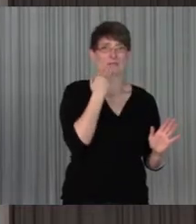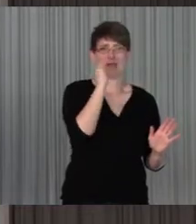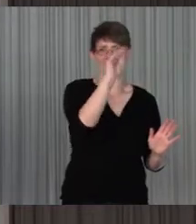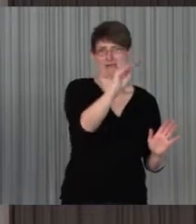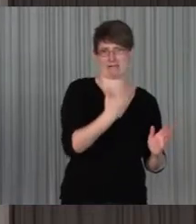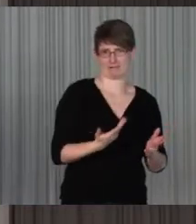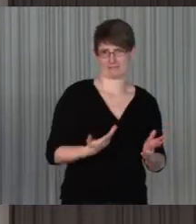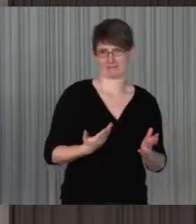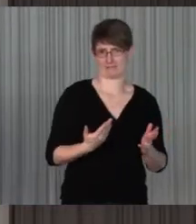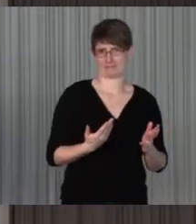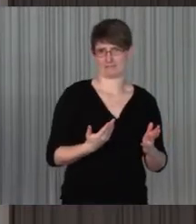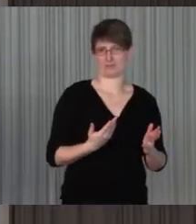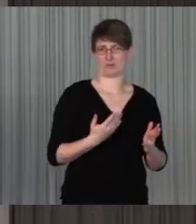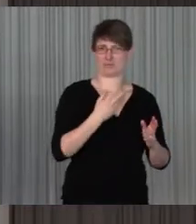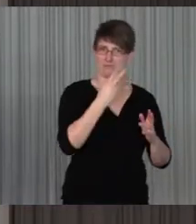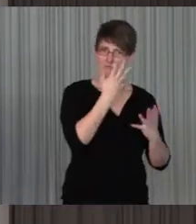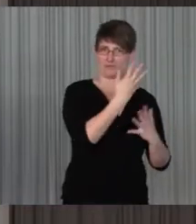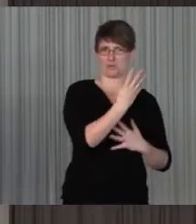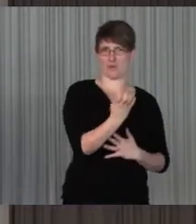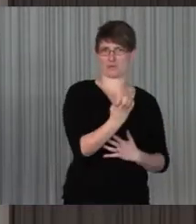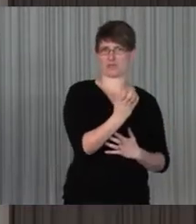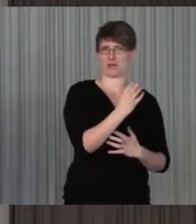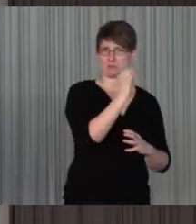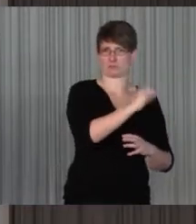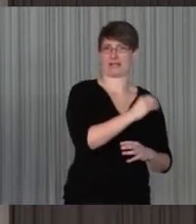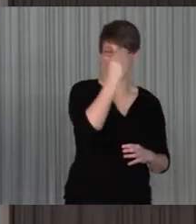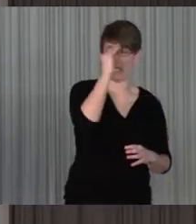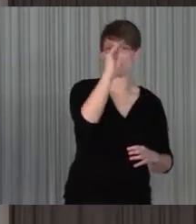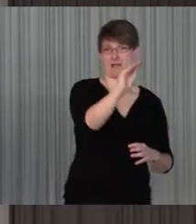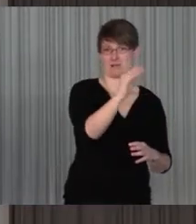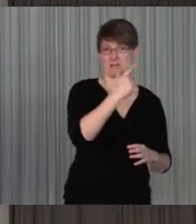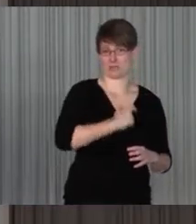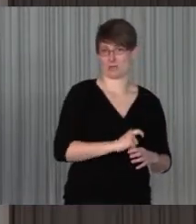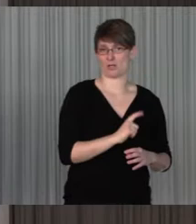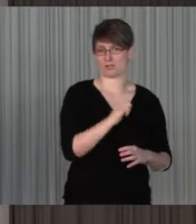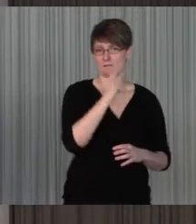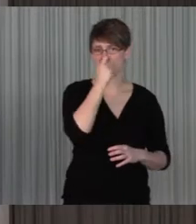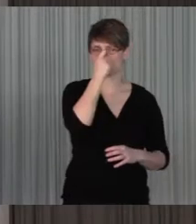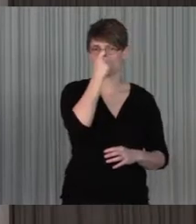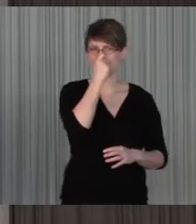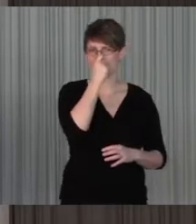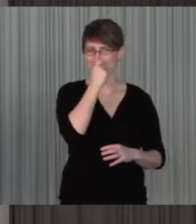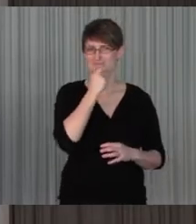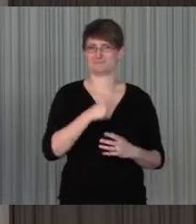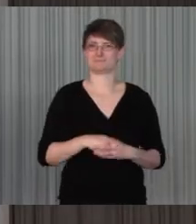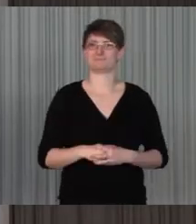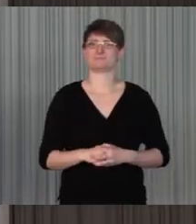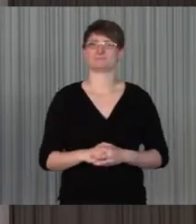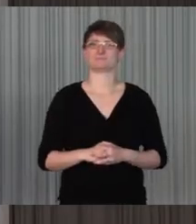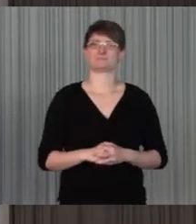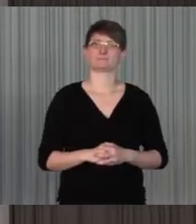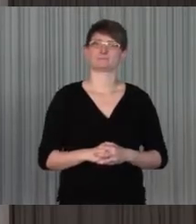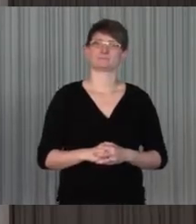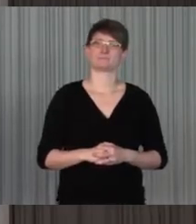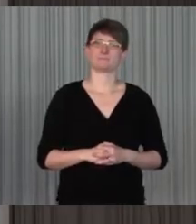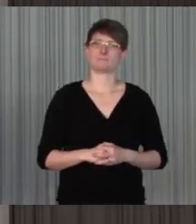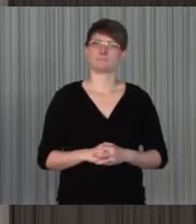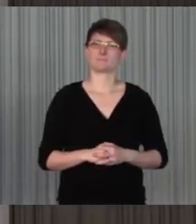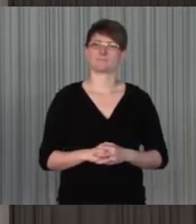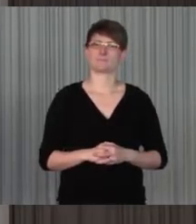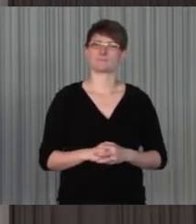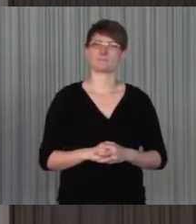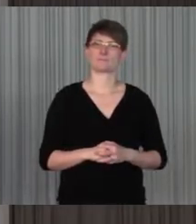diese Gruppe ist besonders davon betroffen, aber die Studie der Aktiengemeinschaft hat gezeigt, dass eben tatsächlich Sprache im weitesten Sinne oder